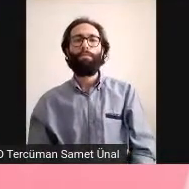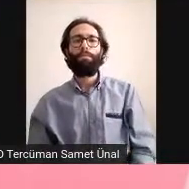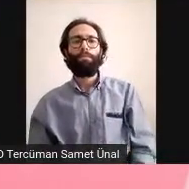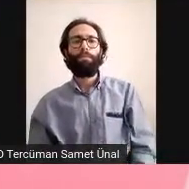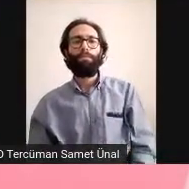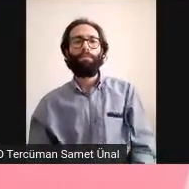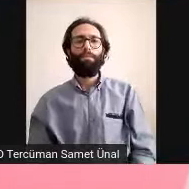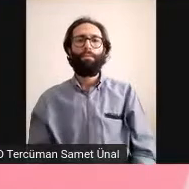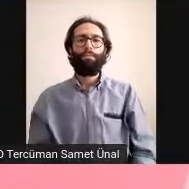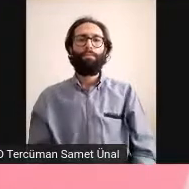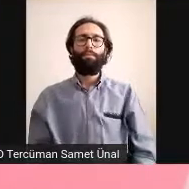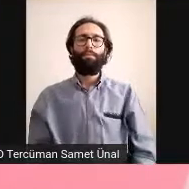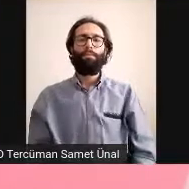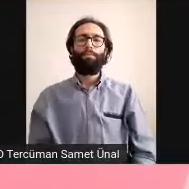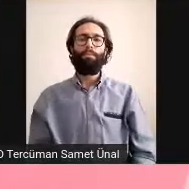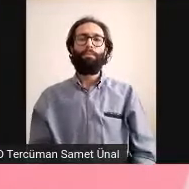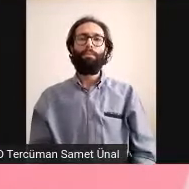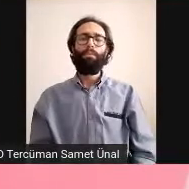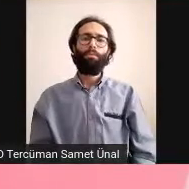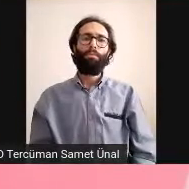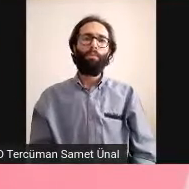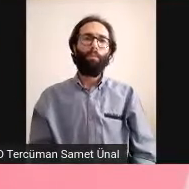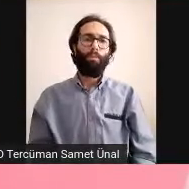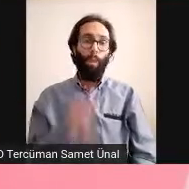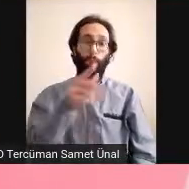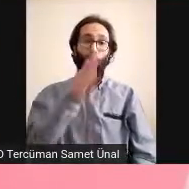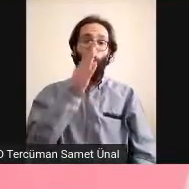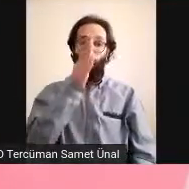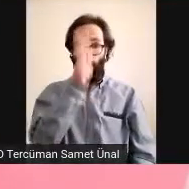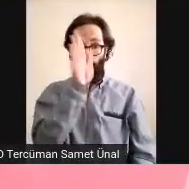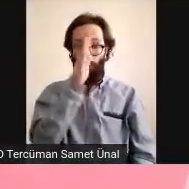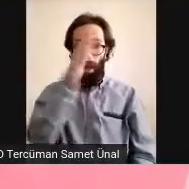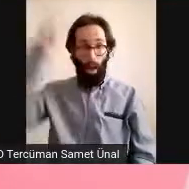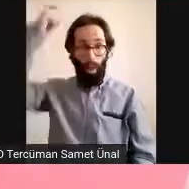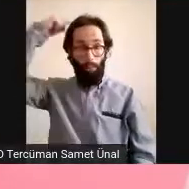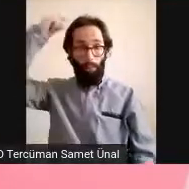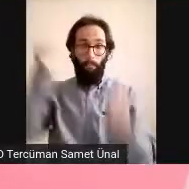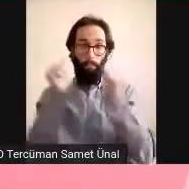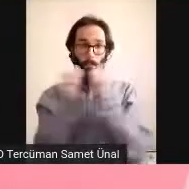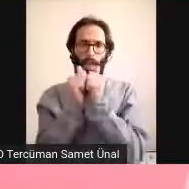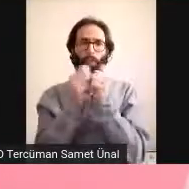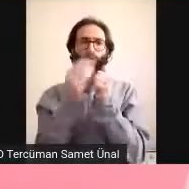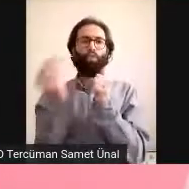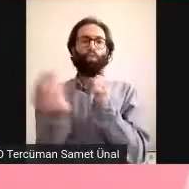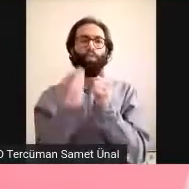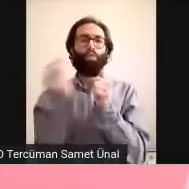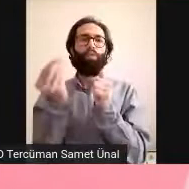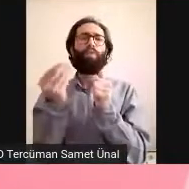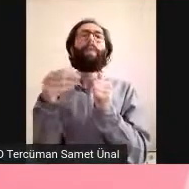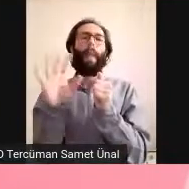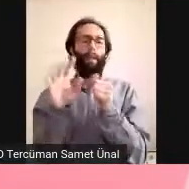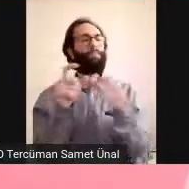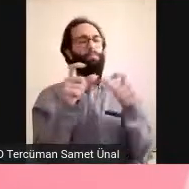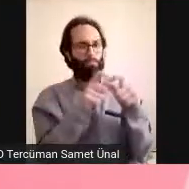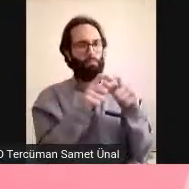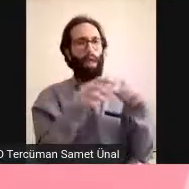fare beyninde çok küçük bir beyin değil aslında. Onun için çok güzel yapılmış hazırlanmış bir çalışma.